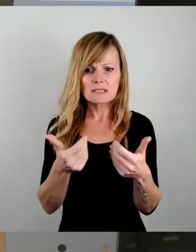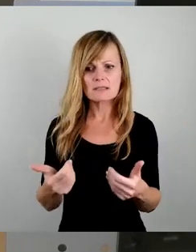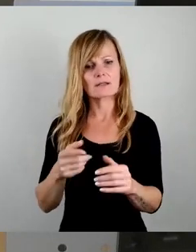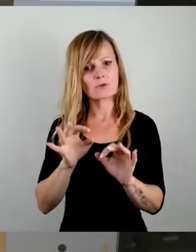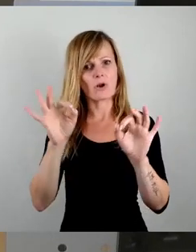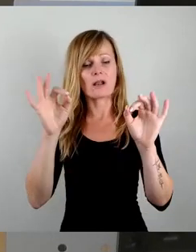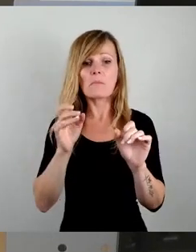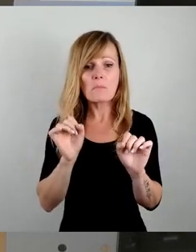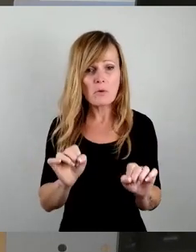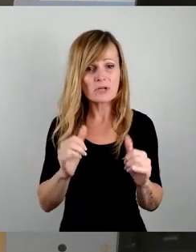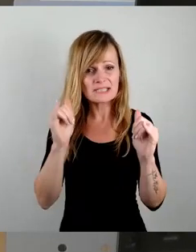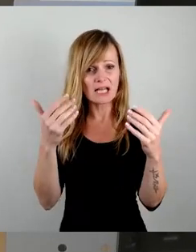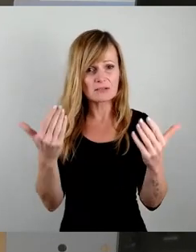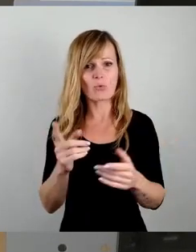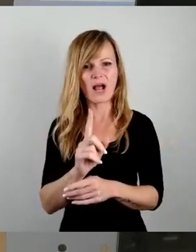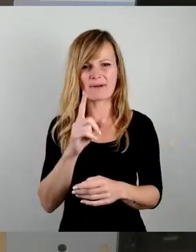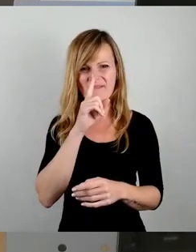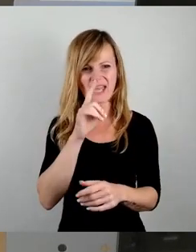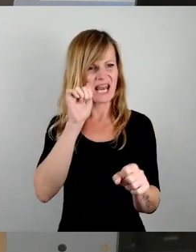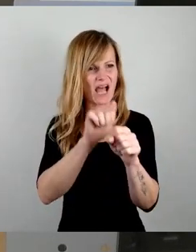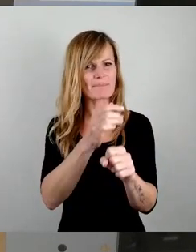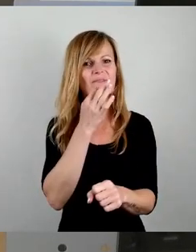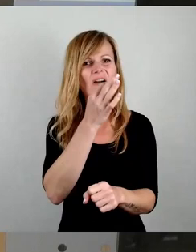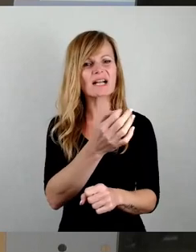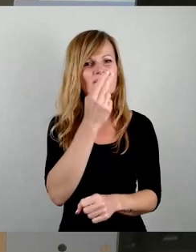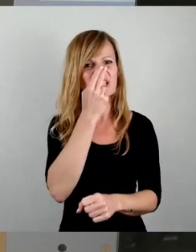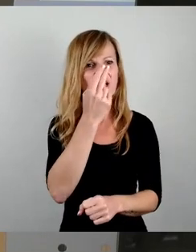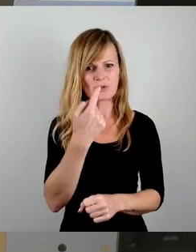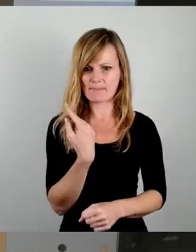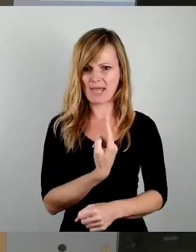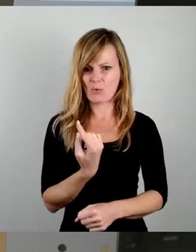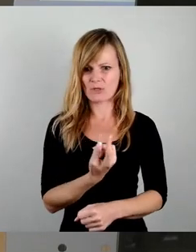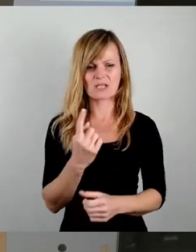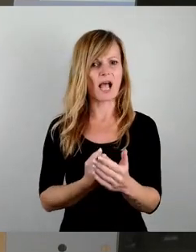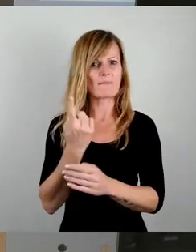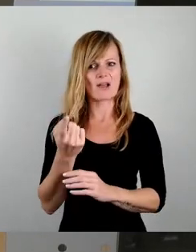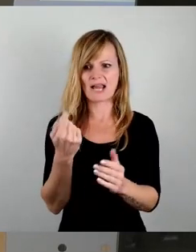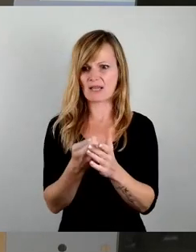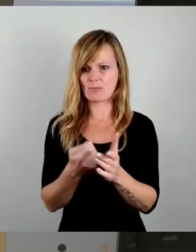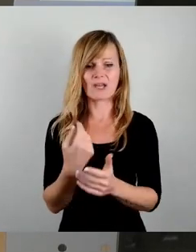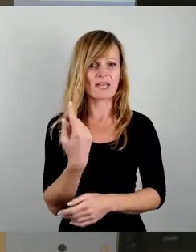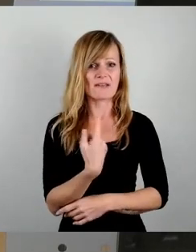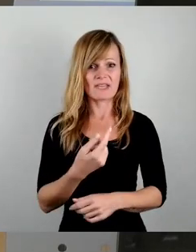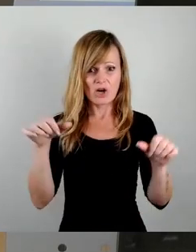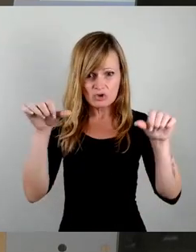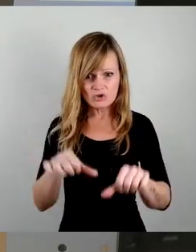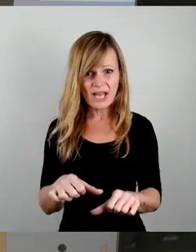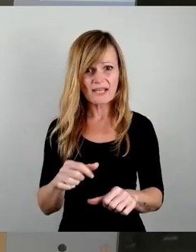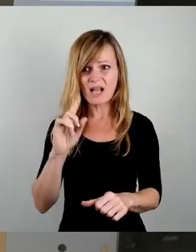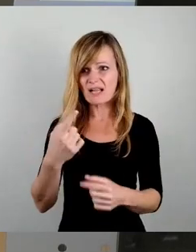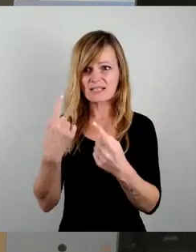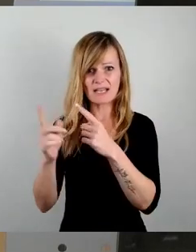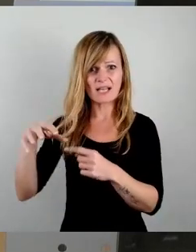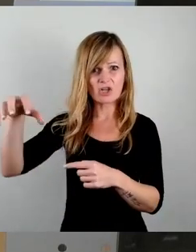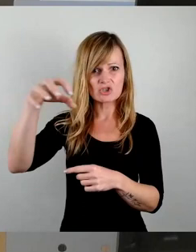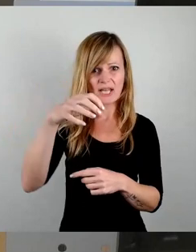das Amt fragt, wie ist es denn bei uns mit den Abfallgebühren, sind wir denn schlechter als andere Städte, hört man